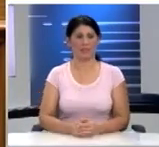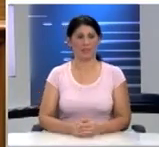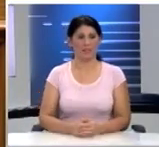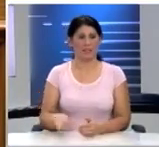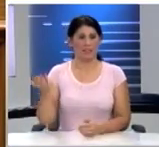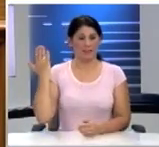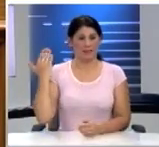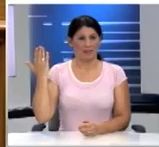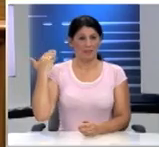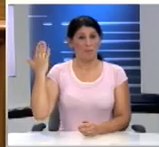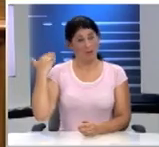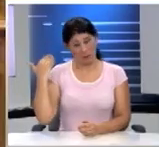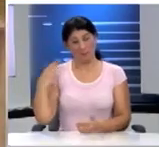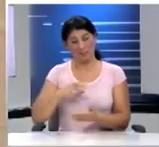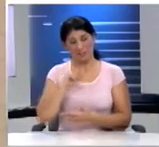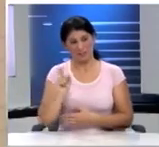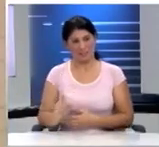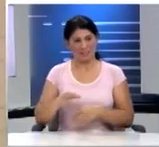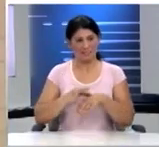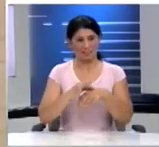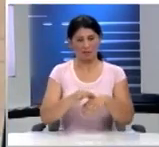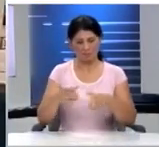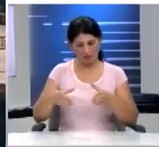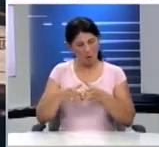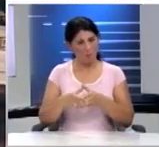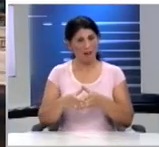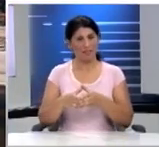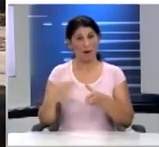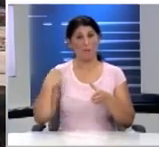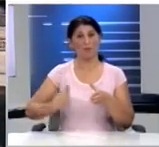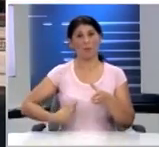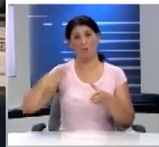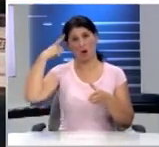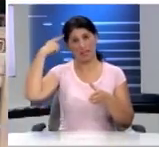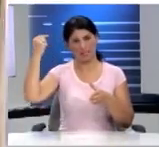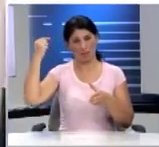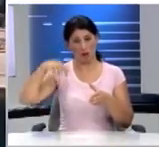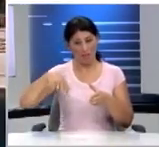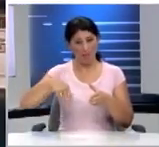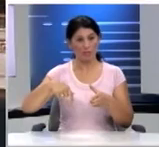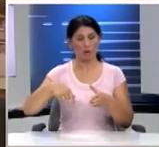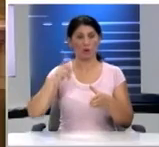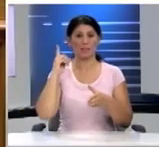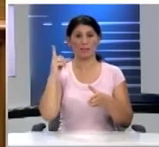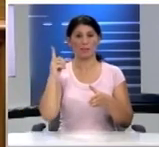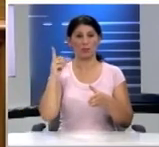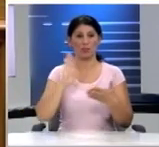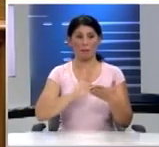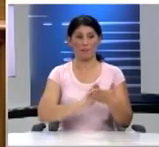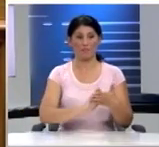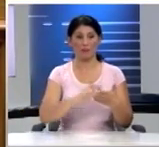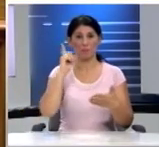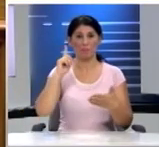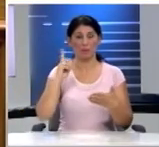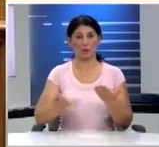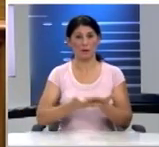προηγούμενη ζωή όπως λέμε και συνόδευα μια αντίστοιχη ομάδα από δημόσιο λίκιο εδώ στην πρώτη επαφή στην πρώτη